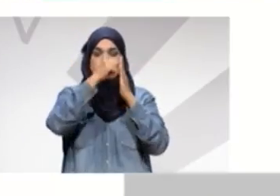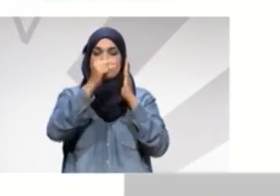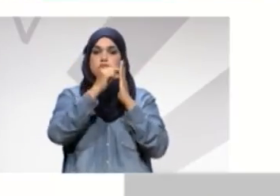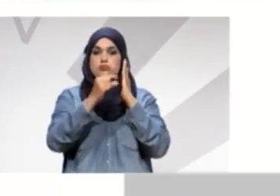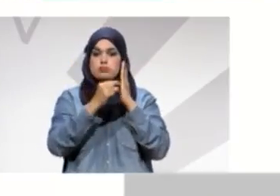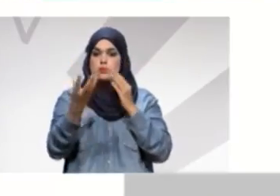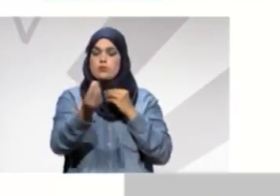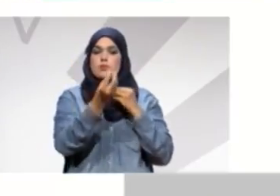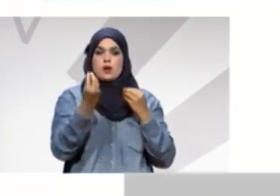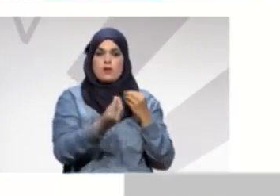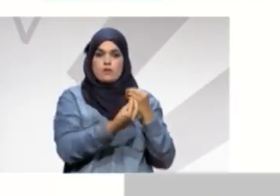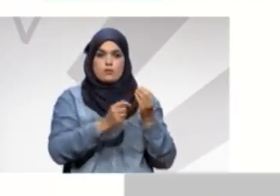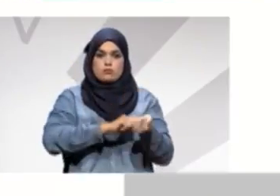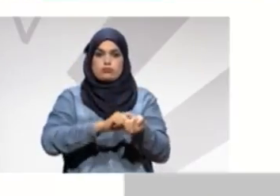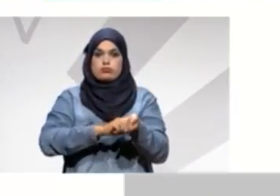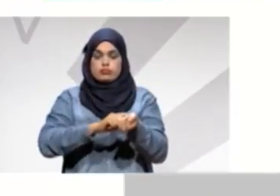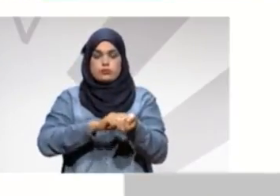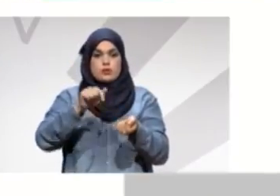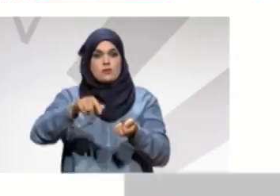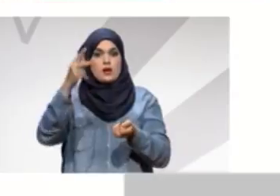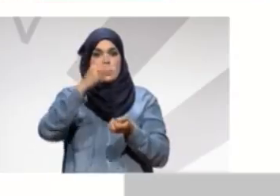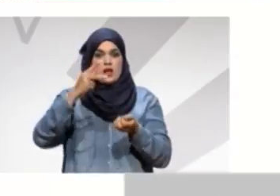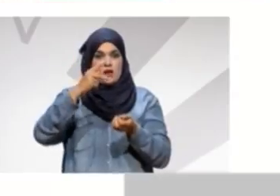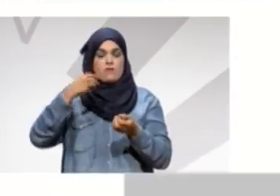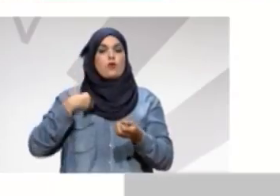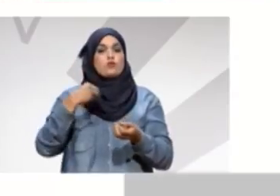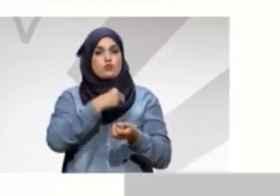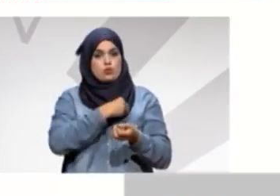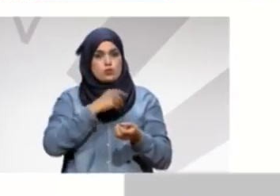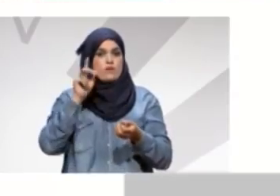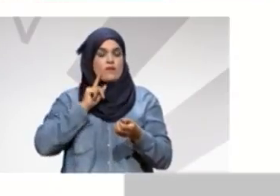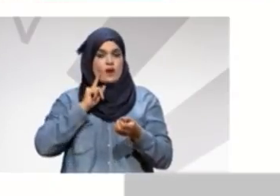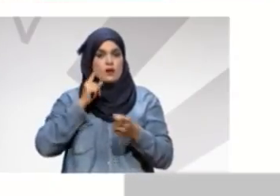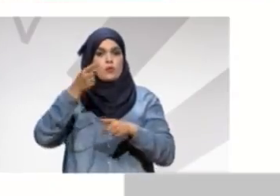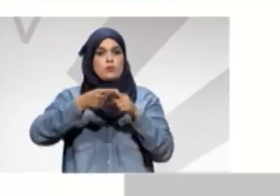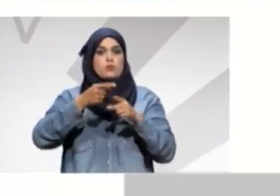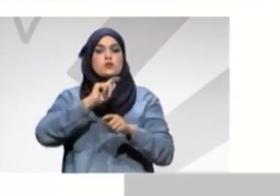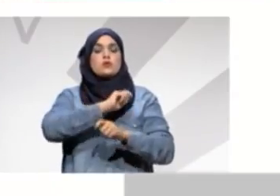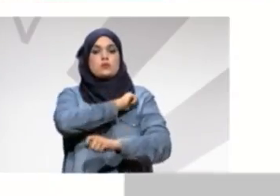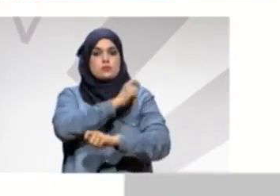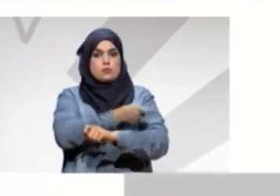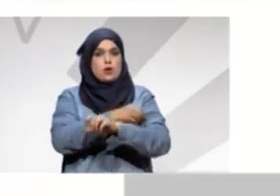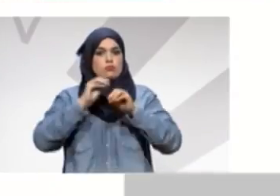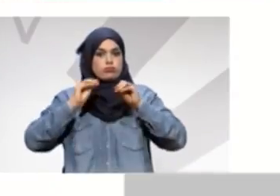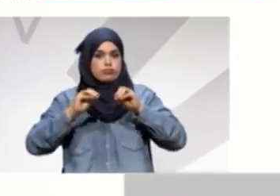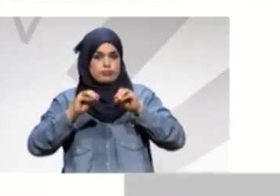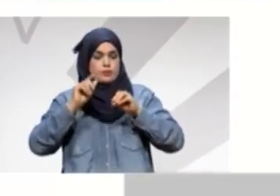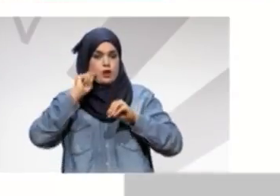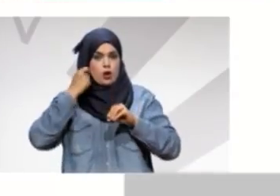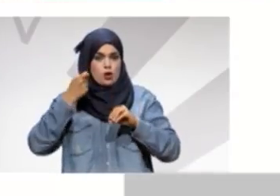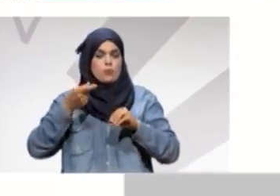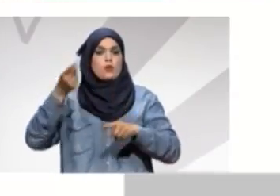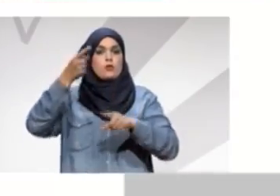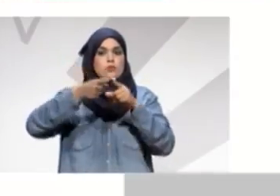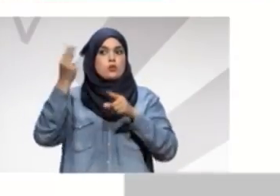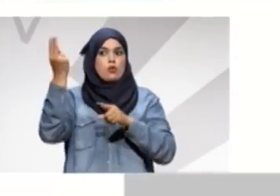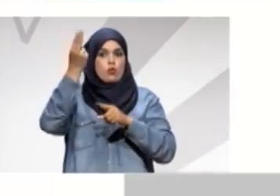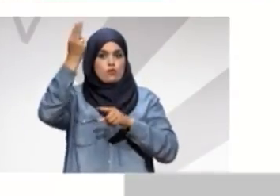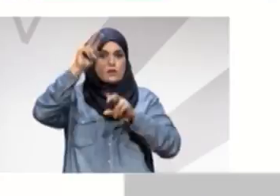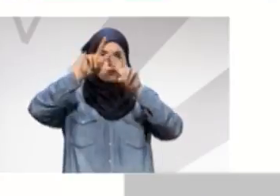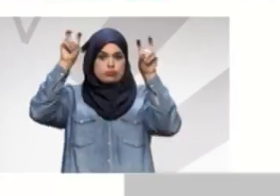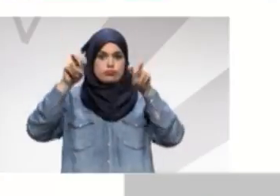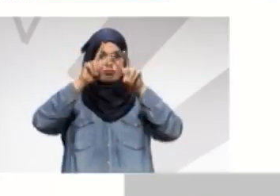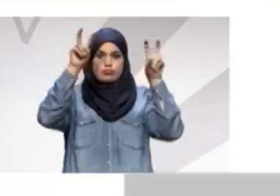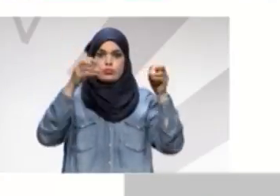الكاف طبيبة في مستشفى الكاف وأستاذ رياضة وحاملي الشهاد امرأة